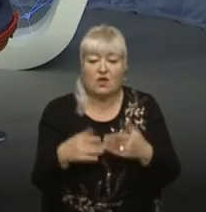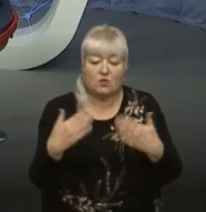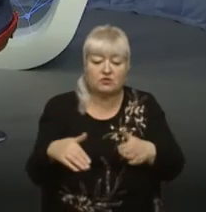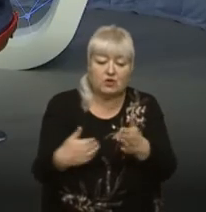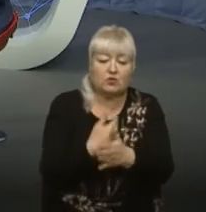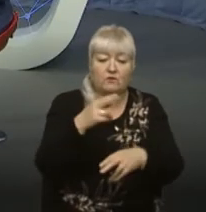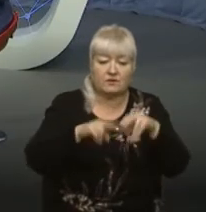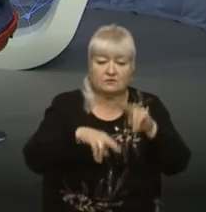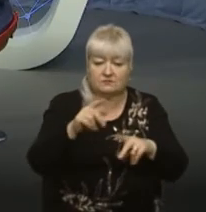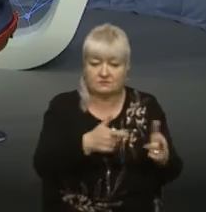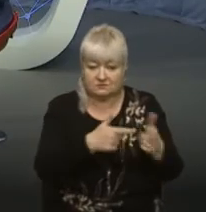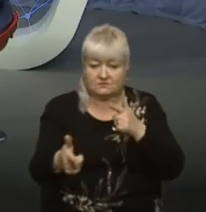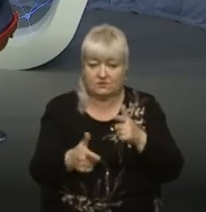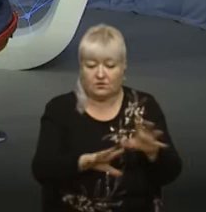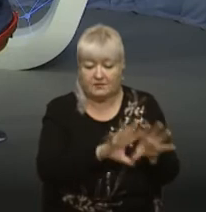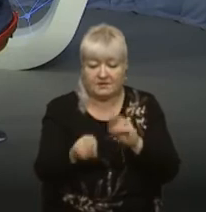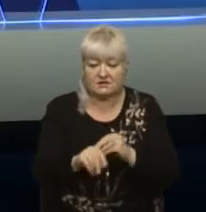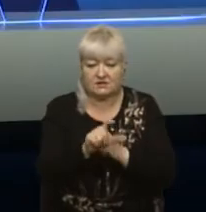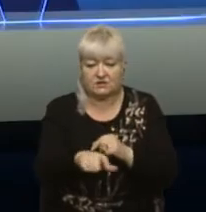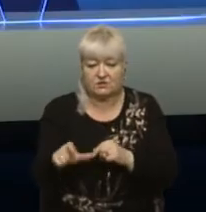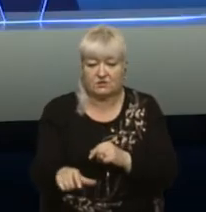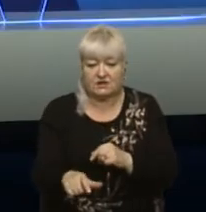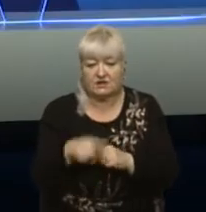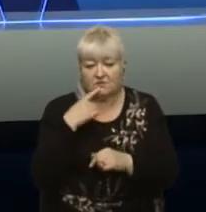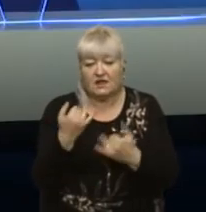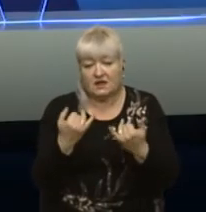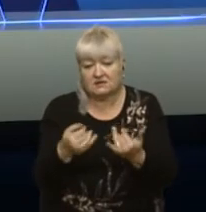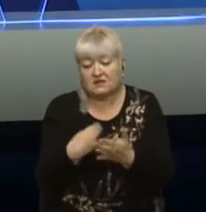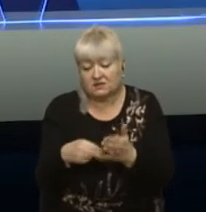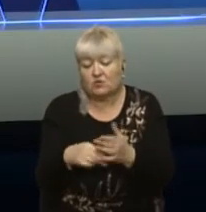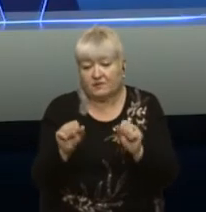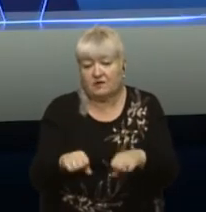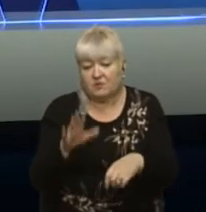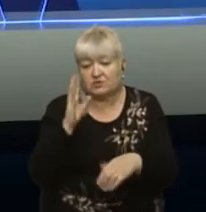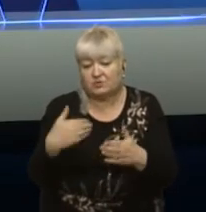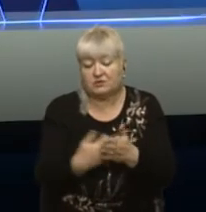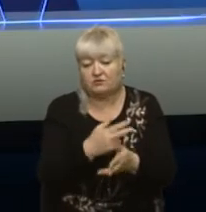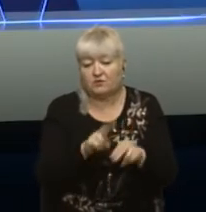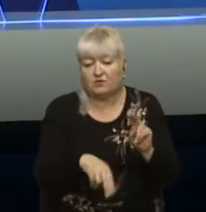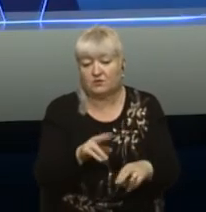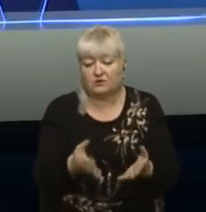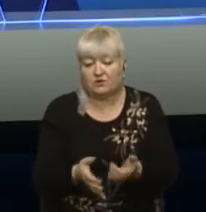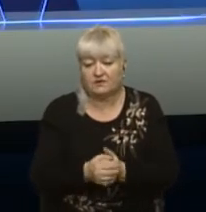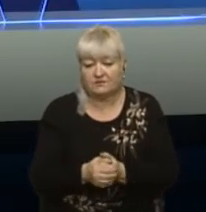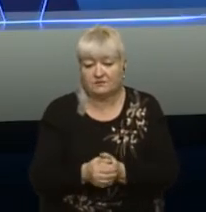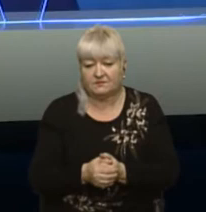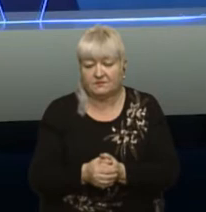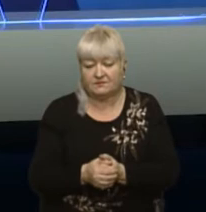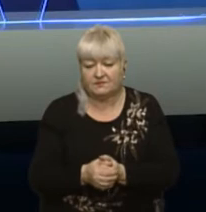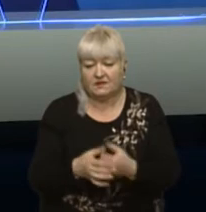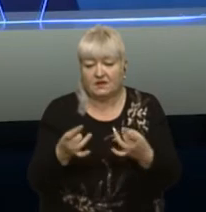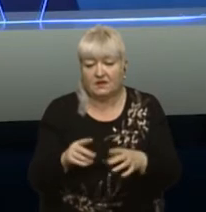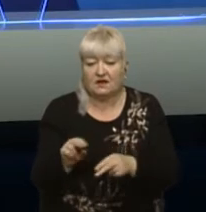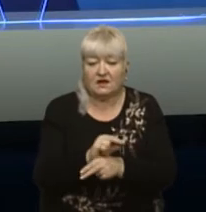новобудову? Ми говоримо, що навіть зараз закупівля може бути в новобудовах. Єдине питання, ми з вами розуміємо, ринок новобудови в